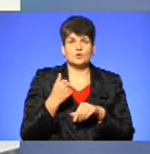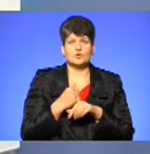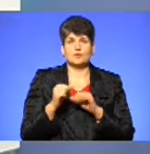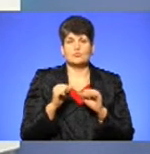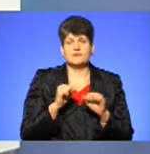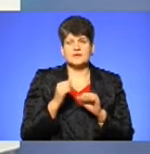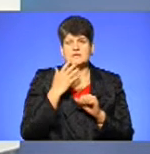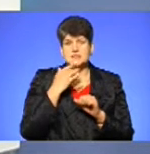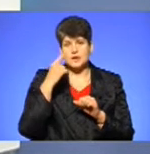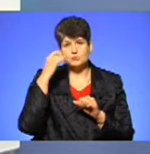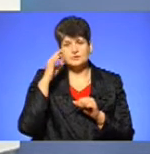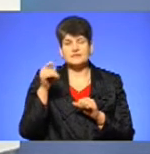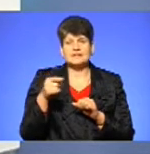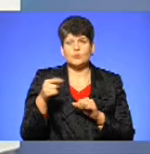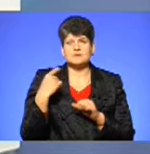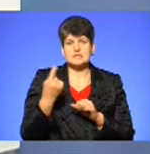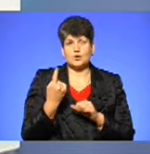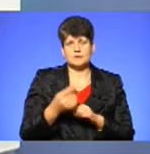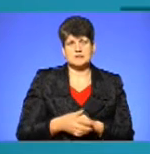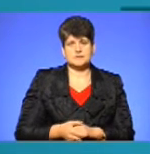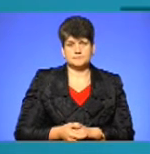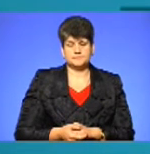національної поліції у Тернопільській області.